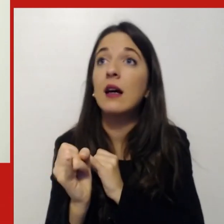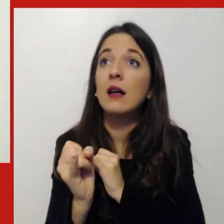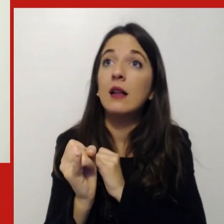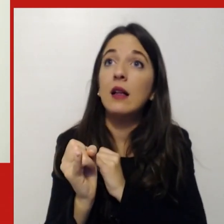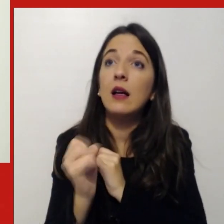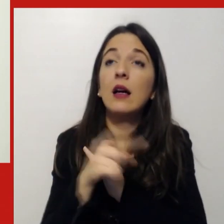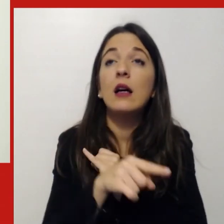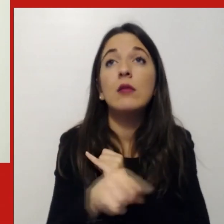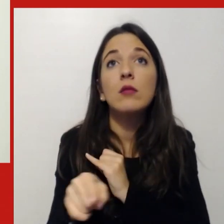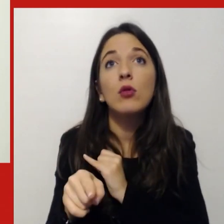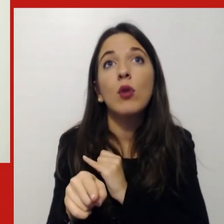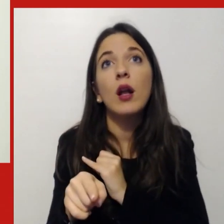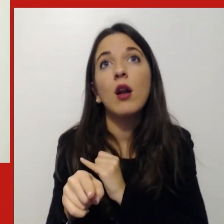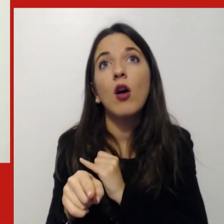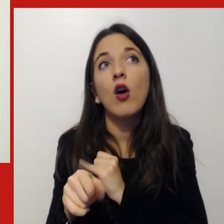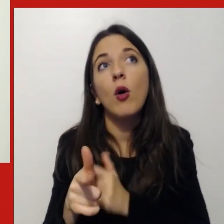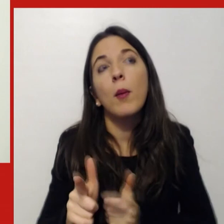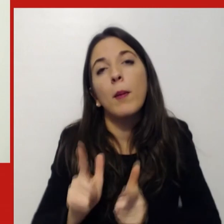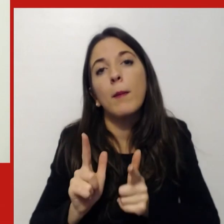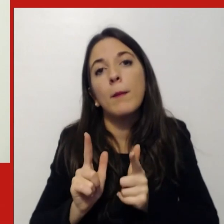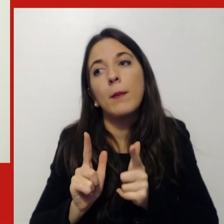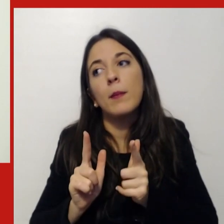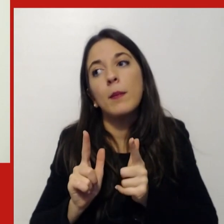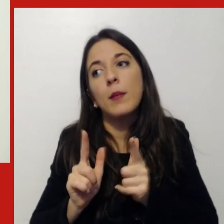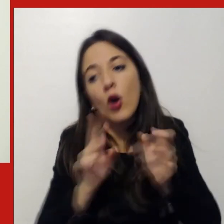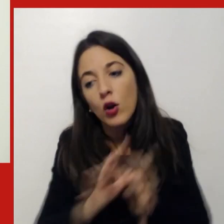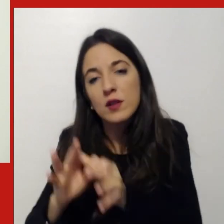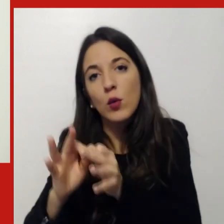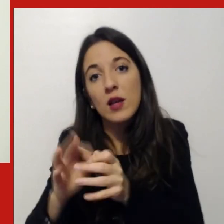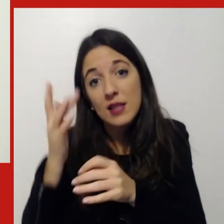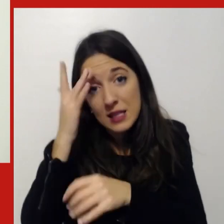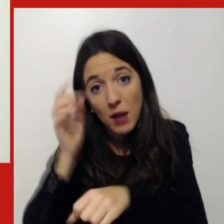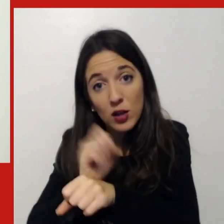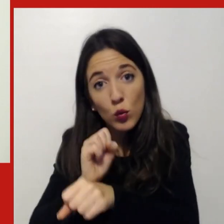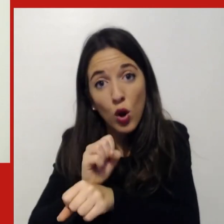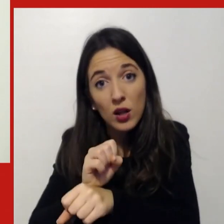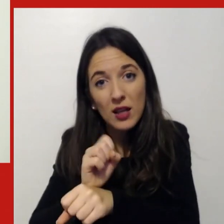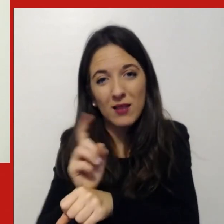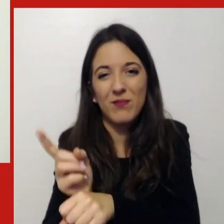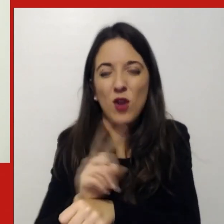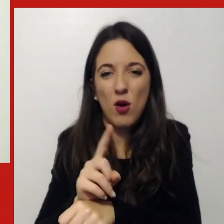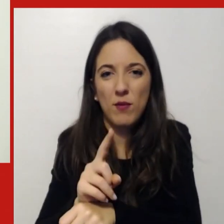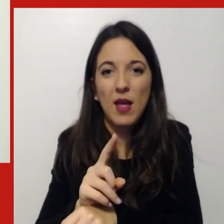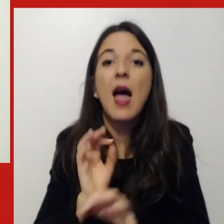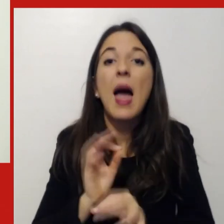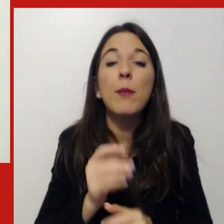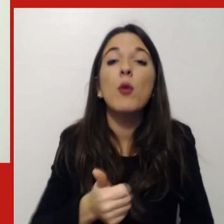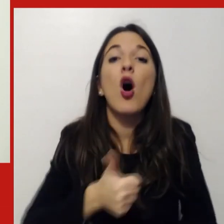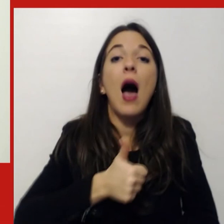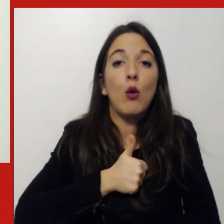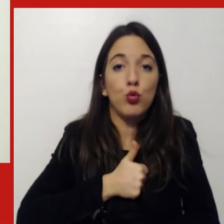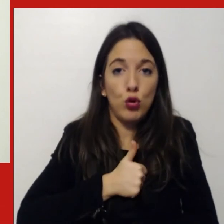smart invece l'autonomia l'autoresponsabilizzazione lo è quindi